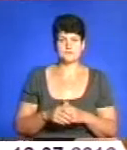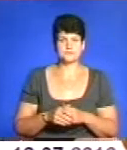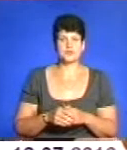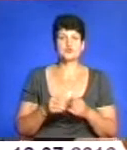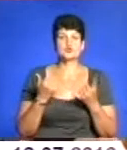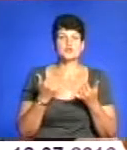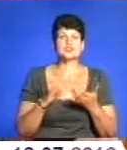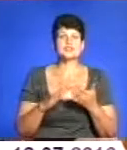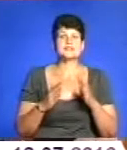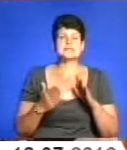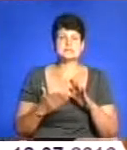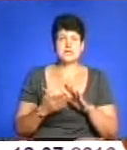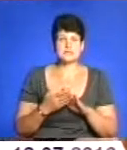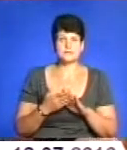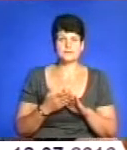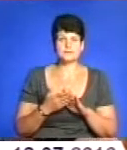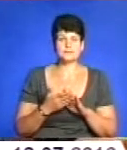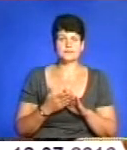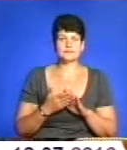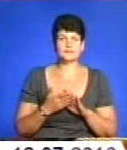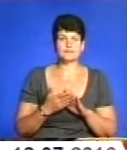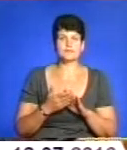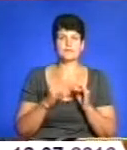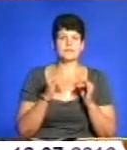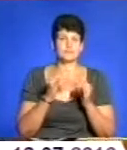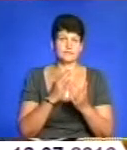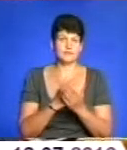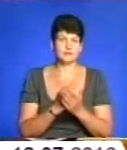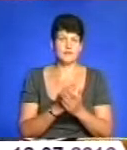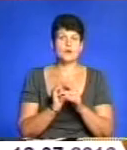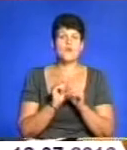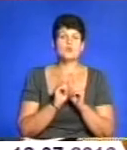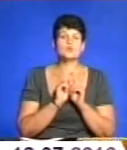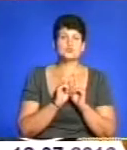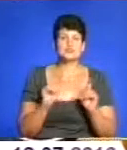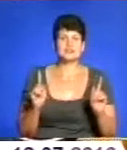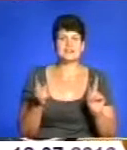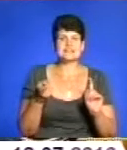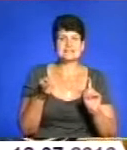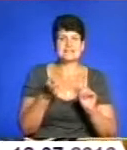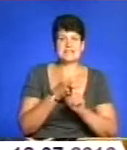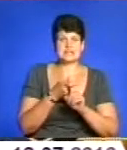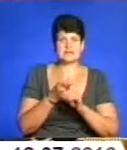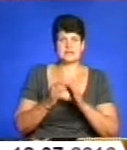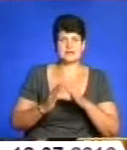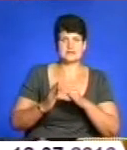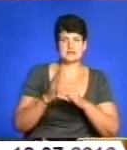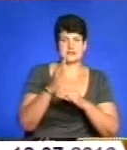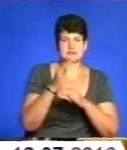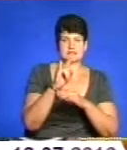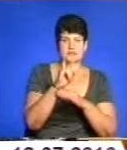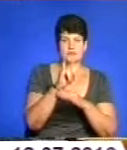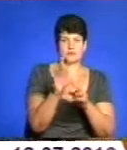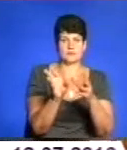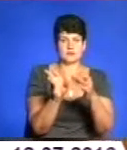бажає бути кращим, особливо з'єднання стріли із самим літаком.